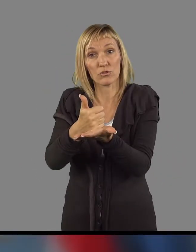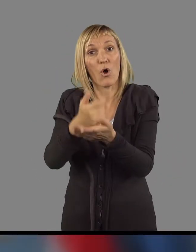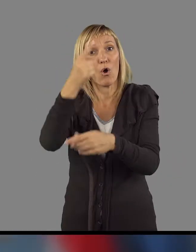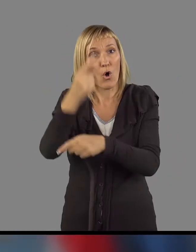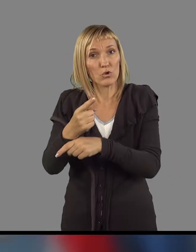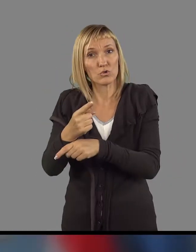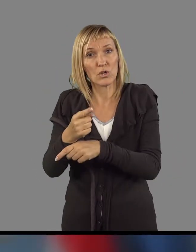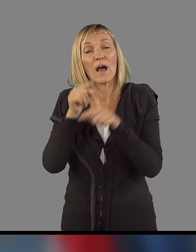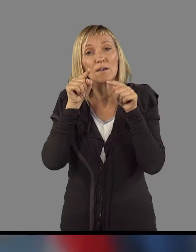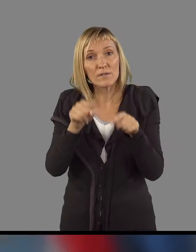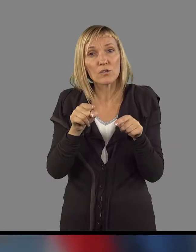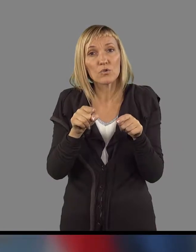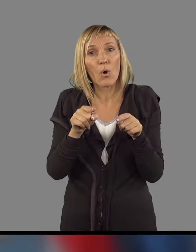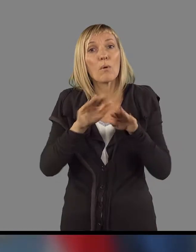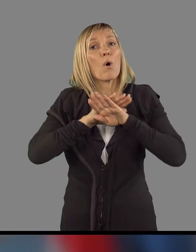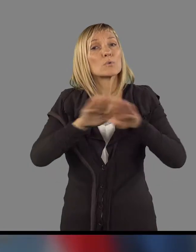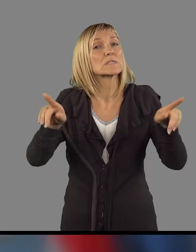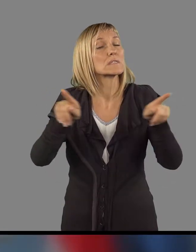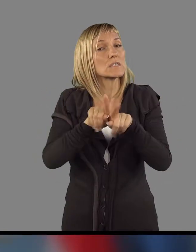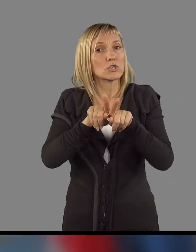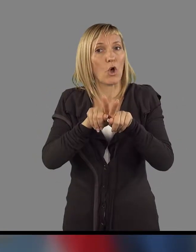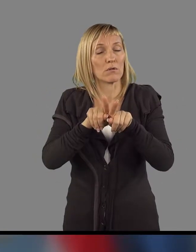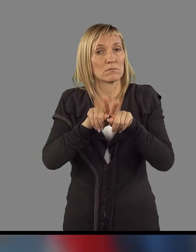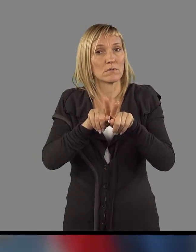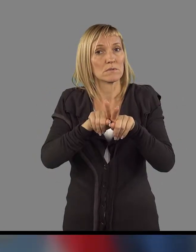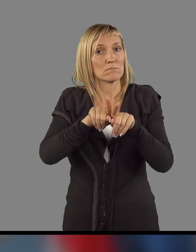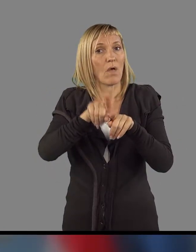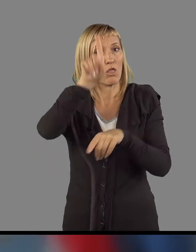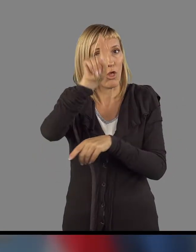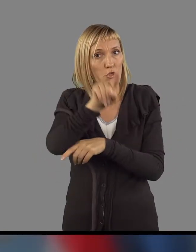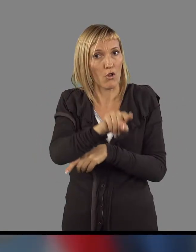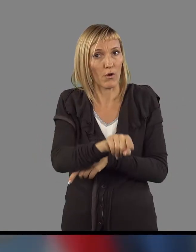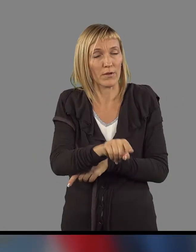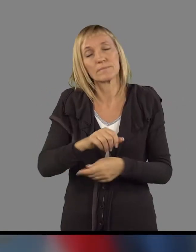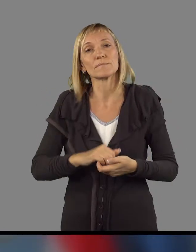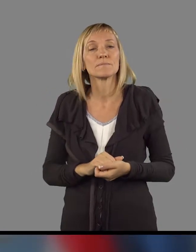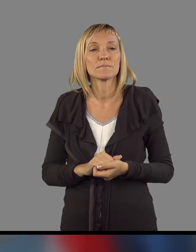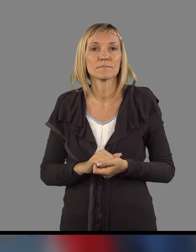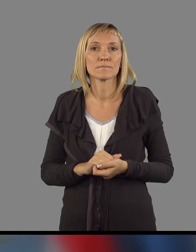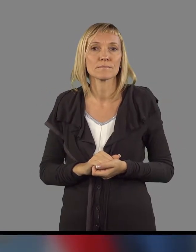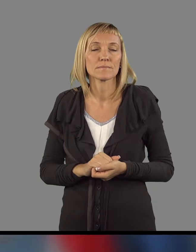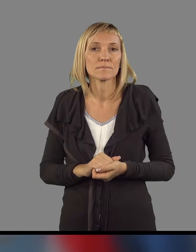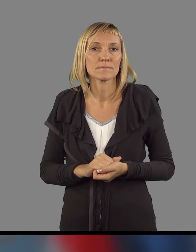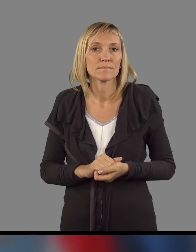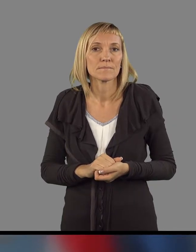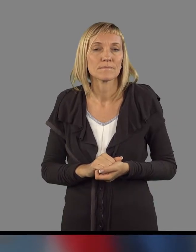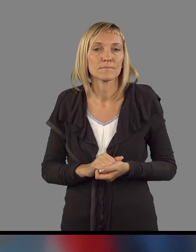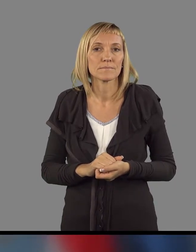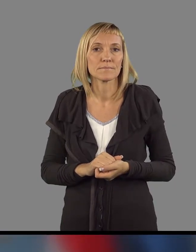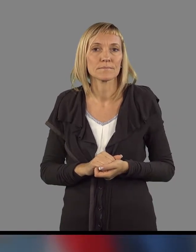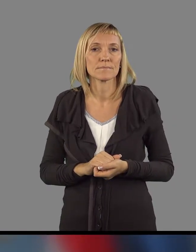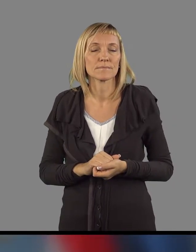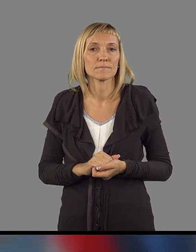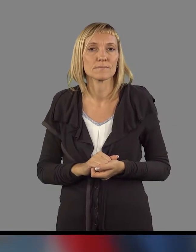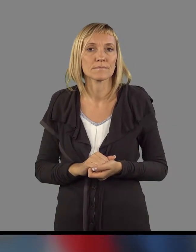odločila, da gremo v to linearno znižanje na vseh 14 ministrstvih. Vprašanje, kar mi ki razumemo, na tebe Slovenije, predstavljali